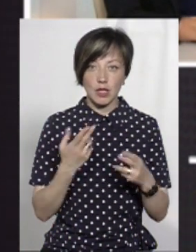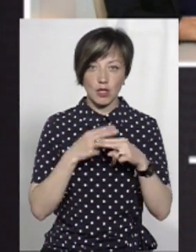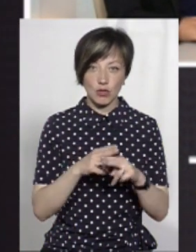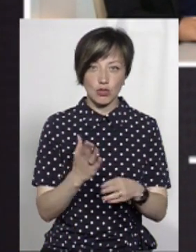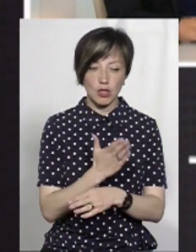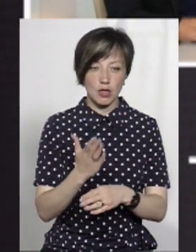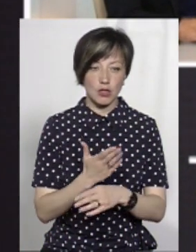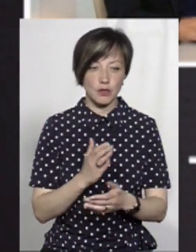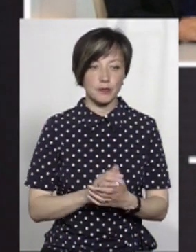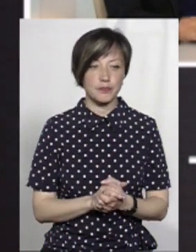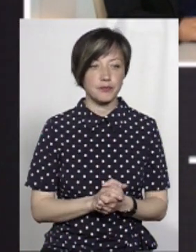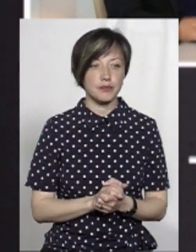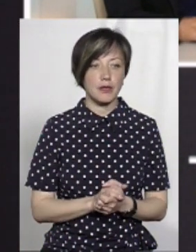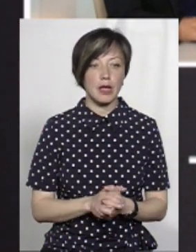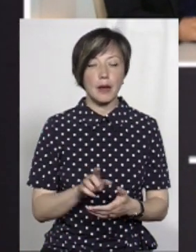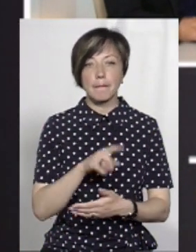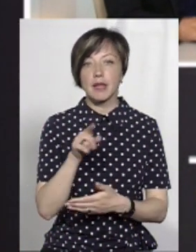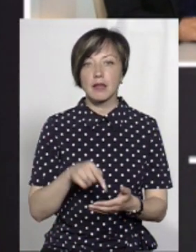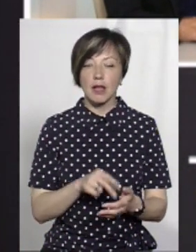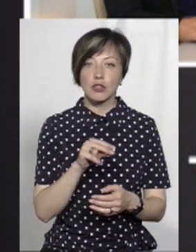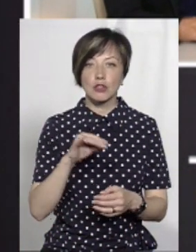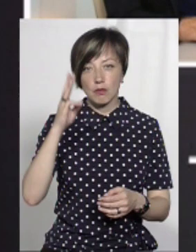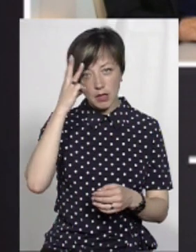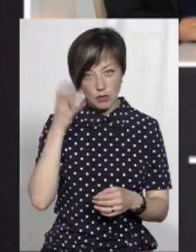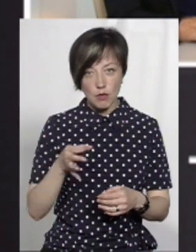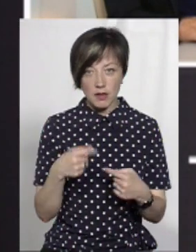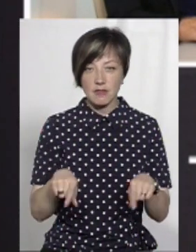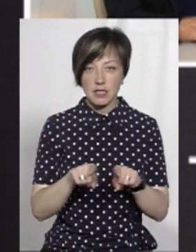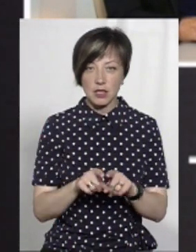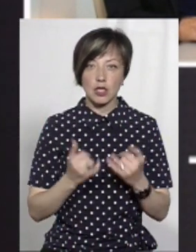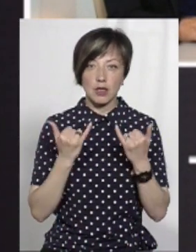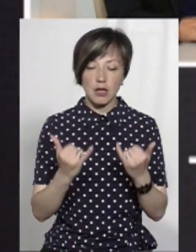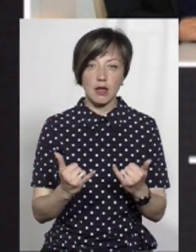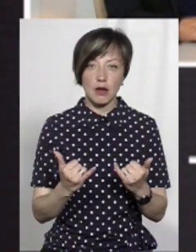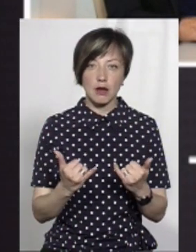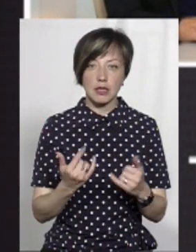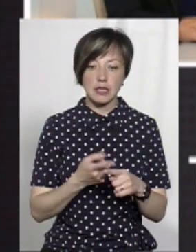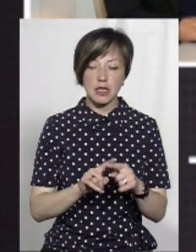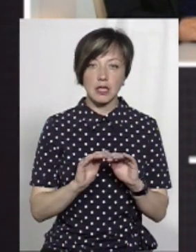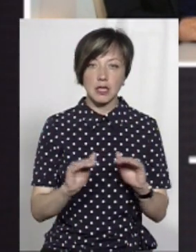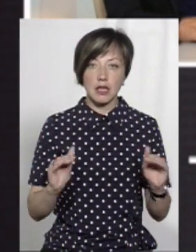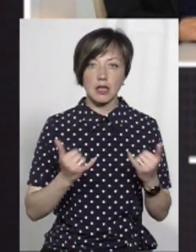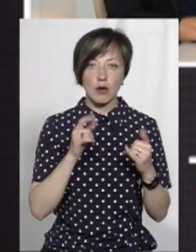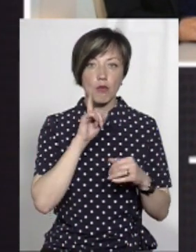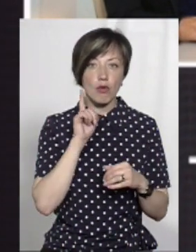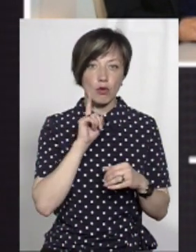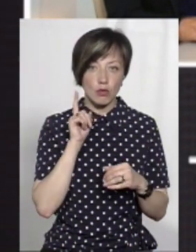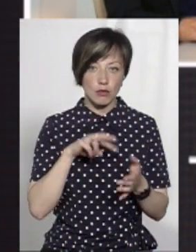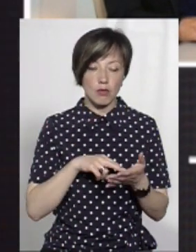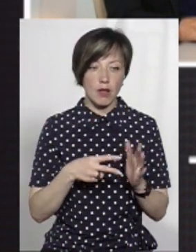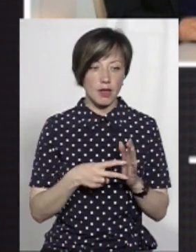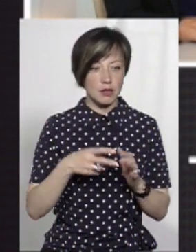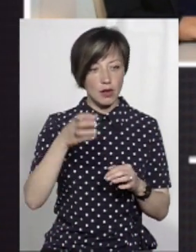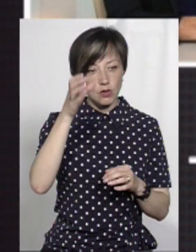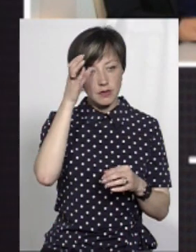технологічні речі тут. Тому питання, чи в Хмельницькій області все ж таки для ось цих дітей, для молоді в плані